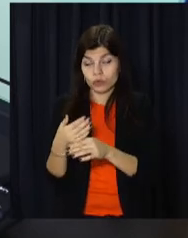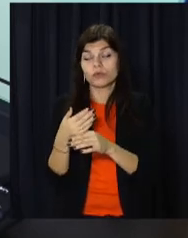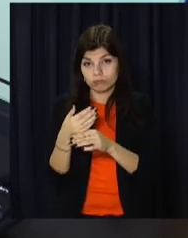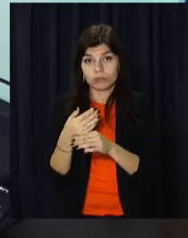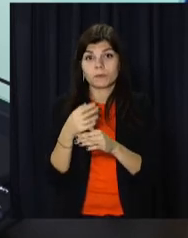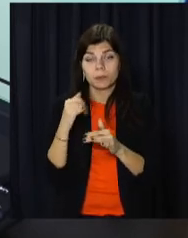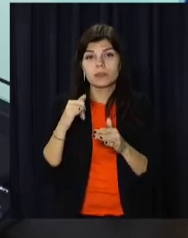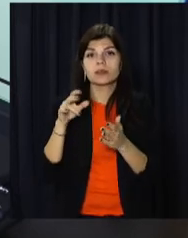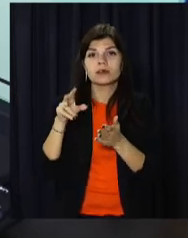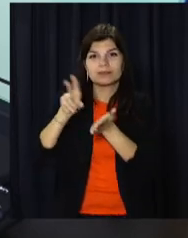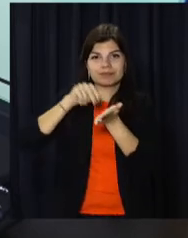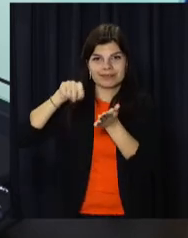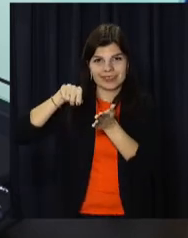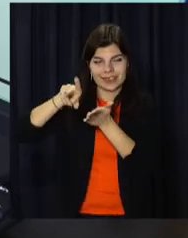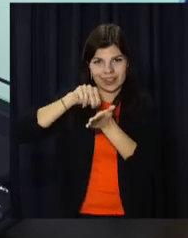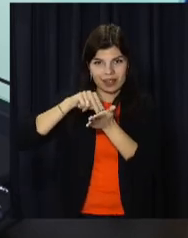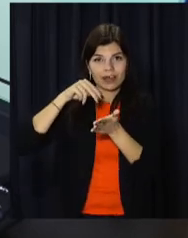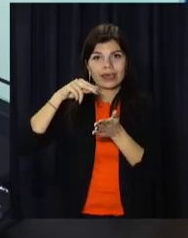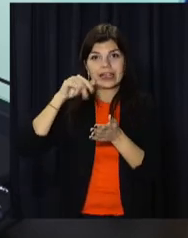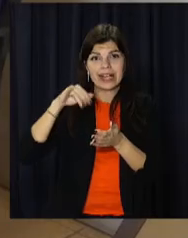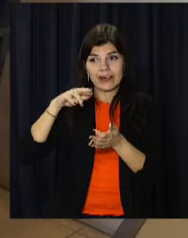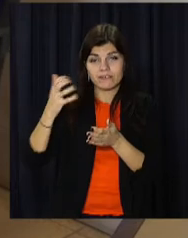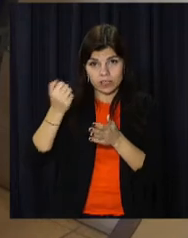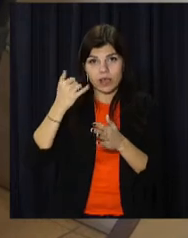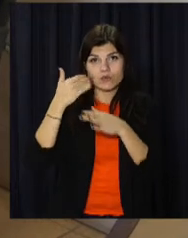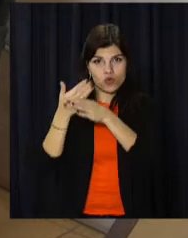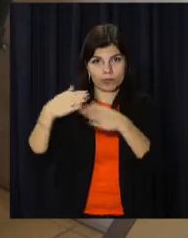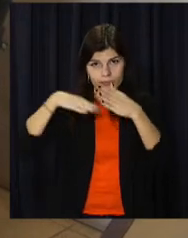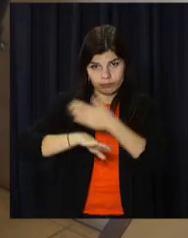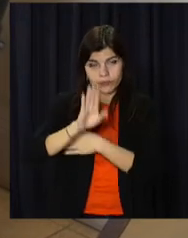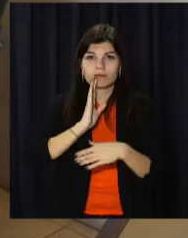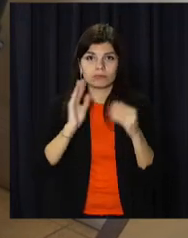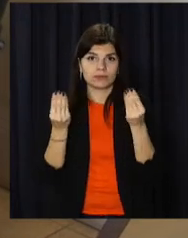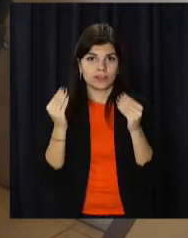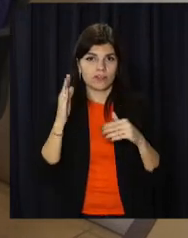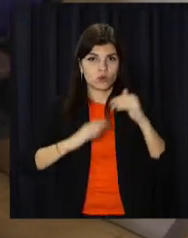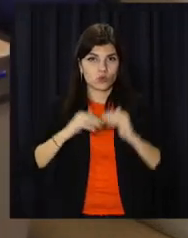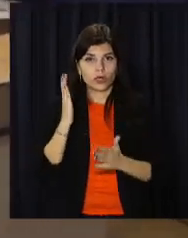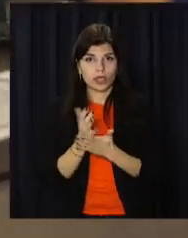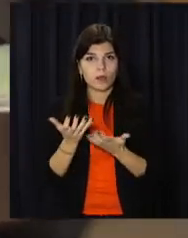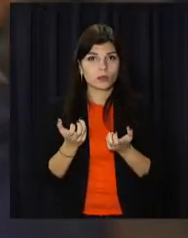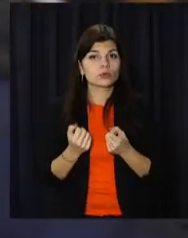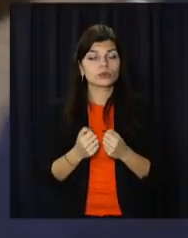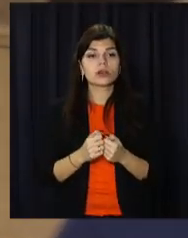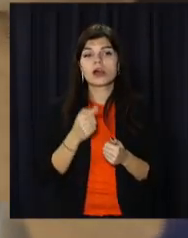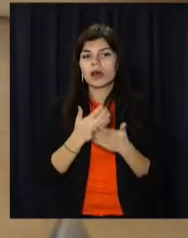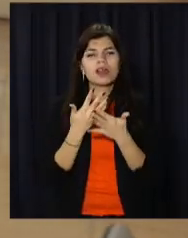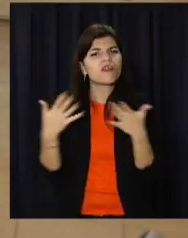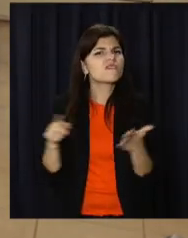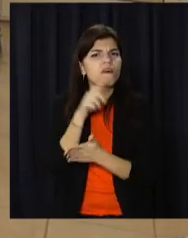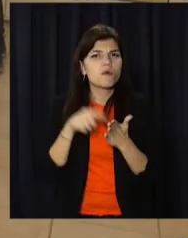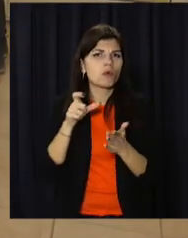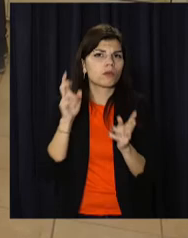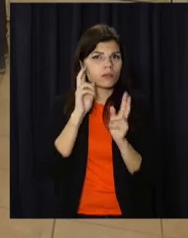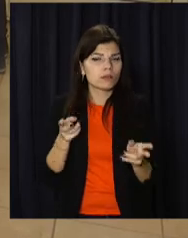завантажили ковід-сертифікат на порталі «Дія». Адміністратори мають відповідні інструкції та досвід вирішення проблемних питань, пов